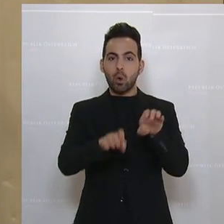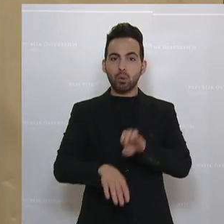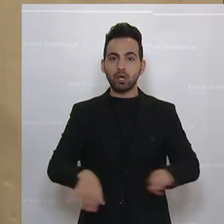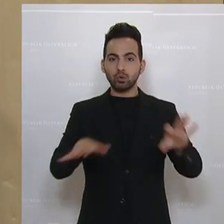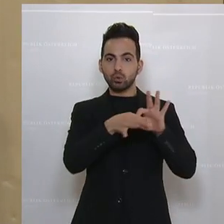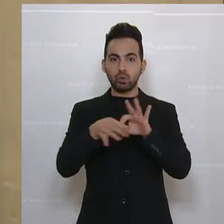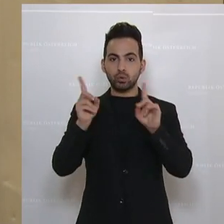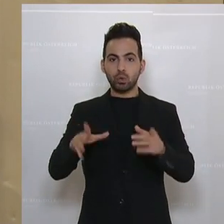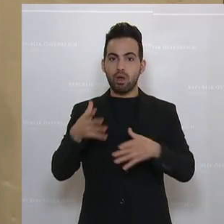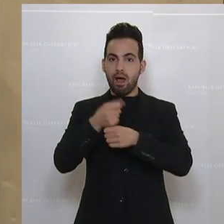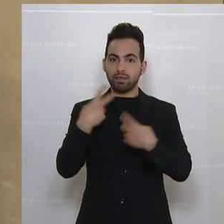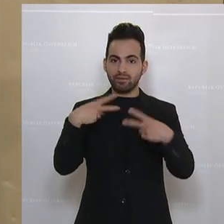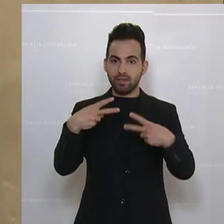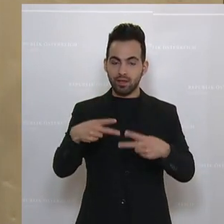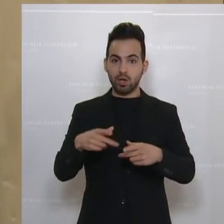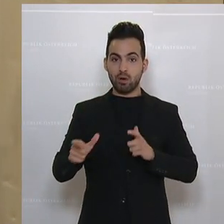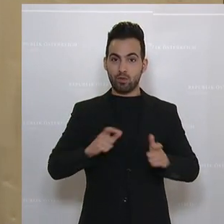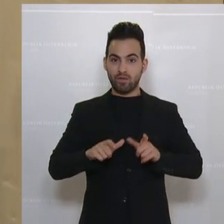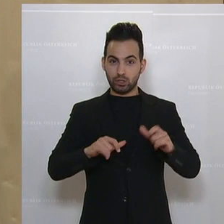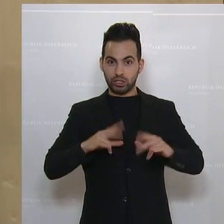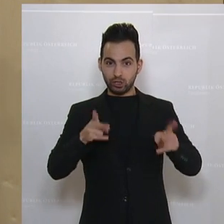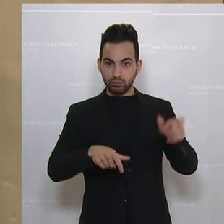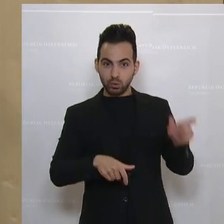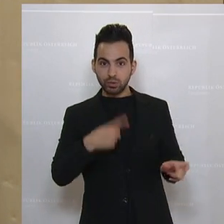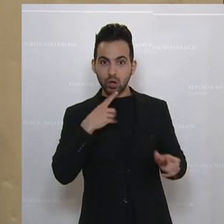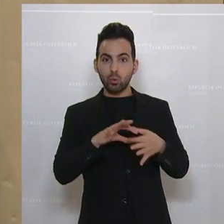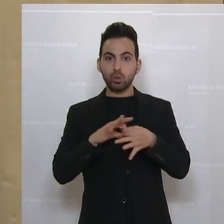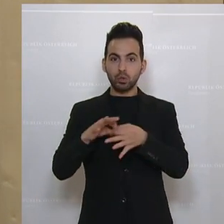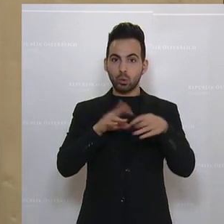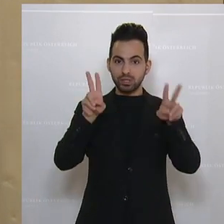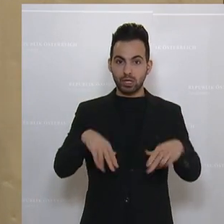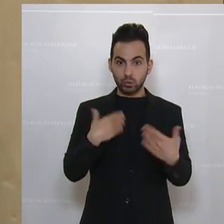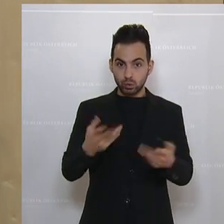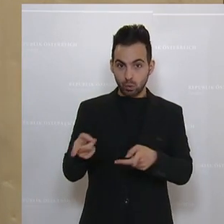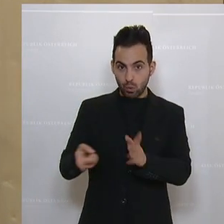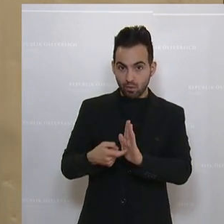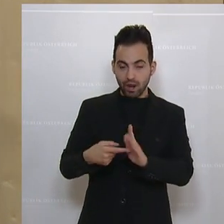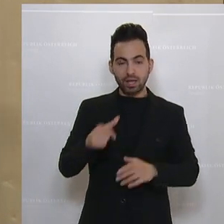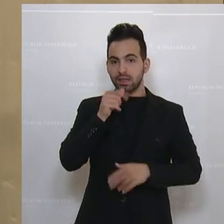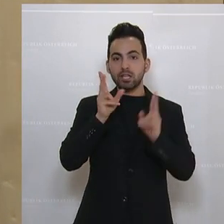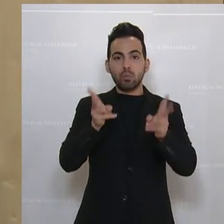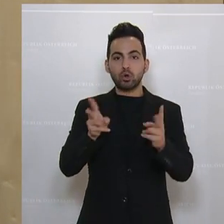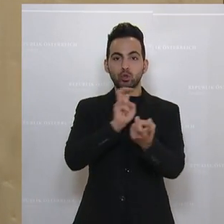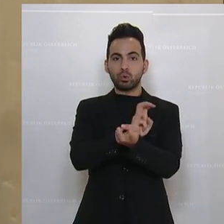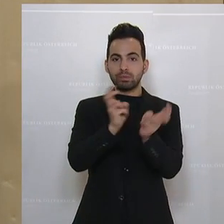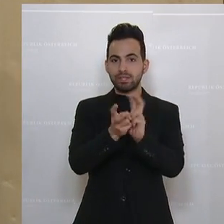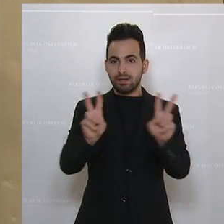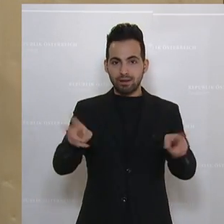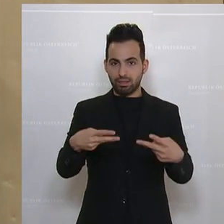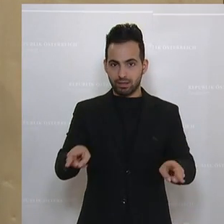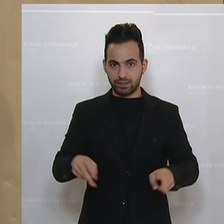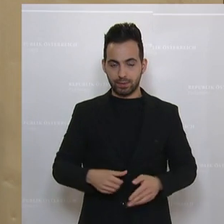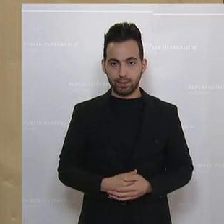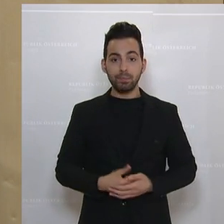Aussage von Professor Obwechser, dass dies aufgrund des Unionsrechtes so nicht möglich ist und so auch nicht umgesetzt werden